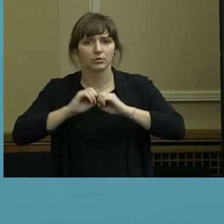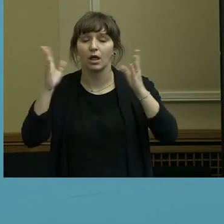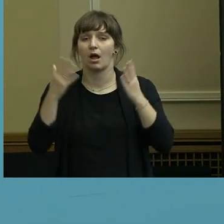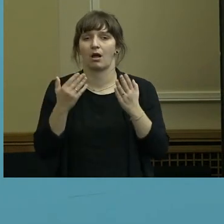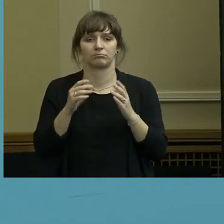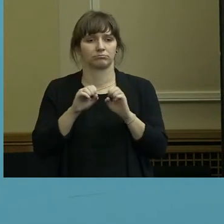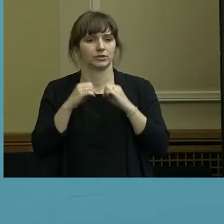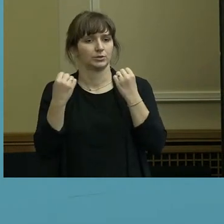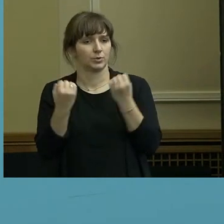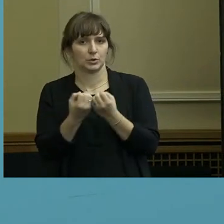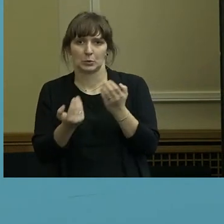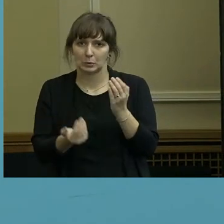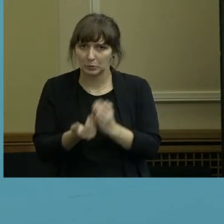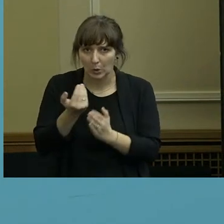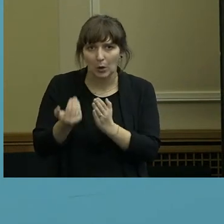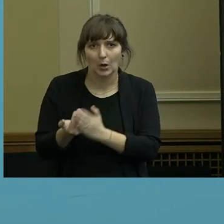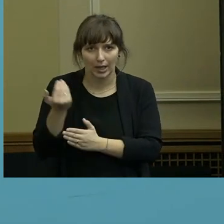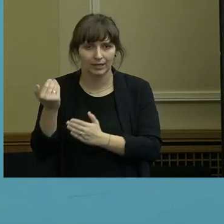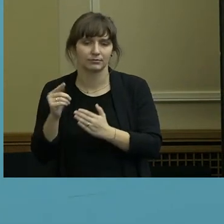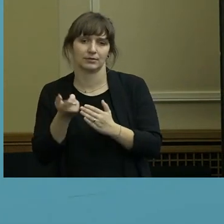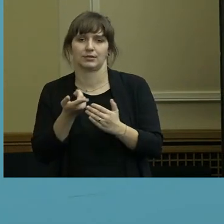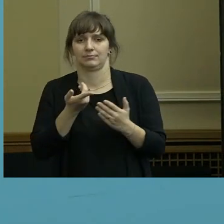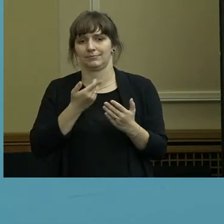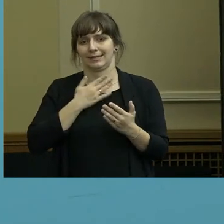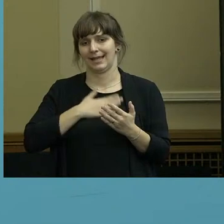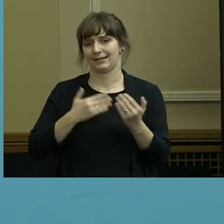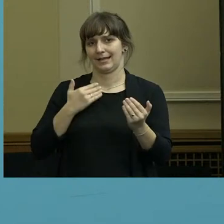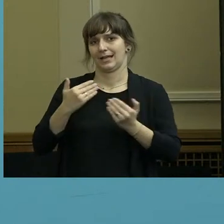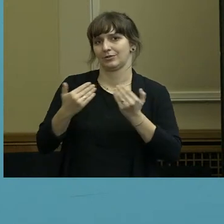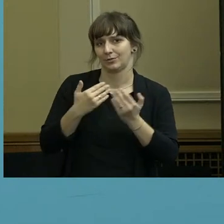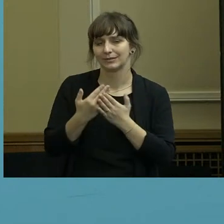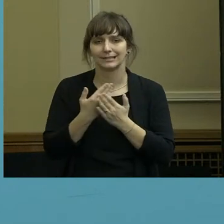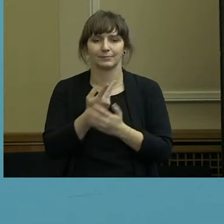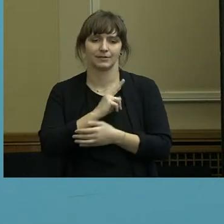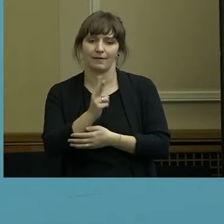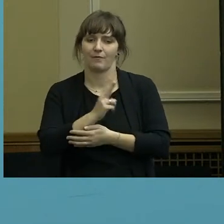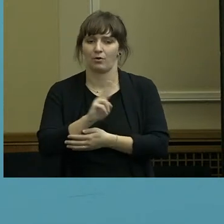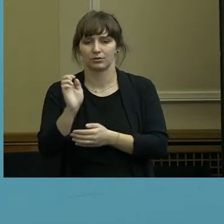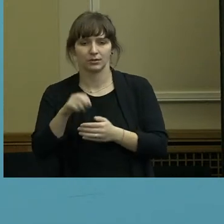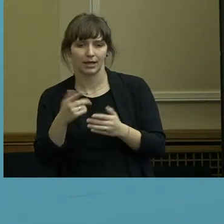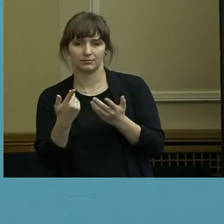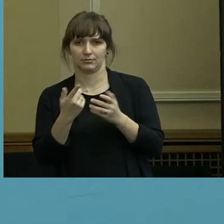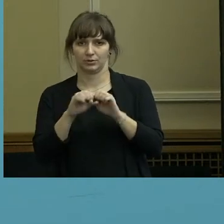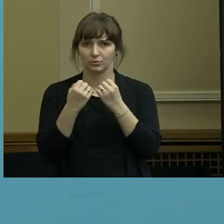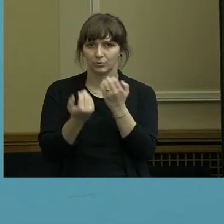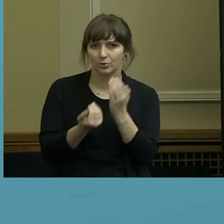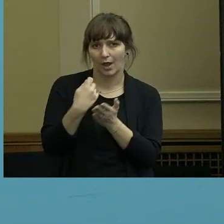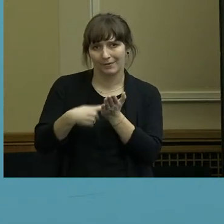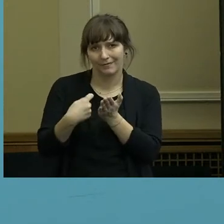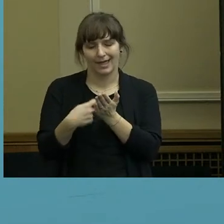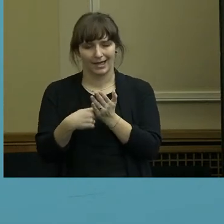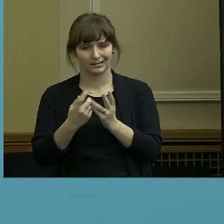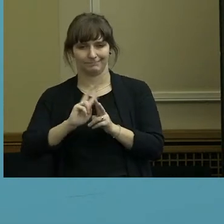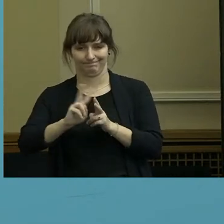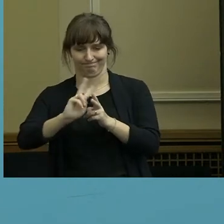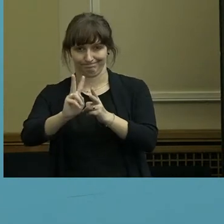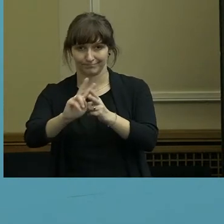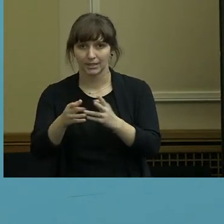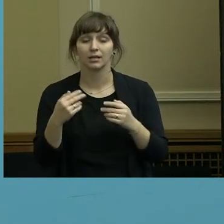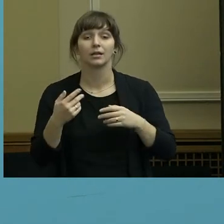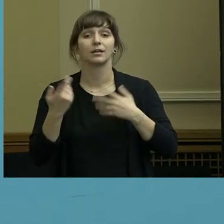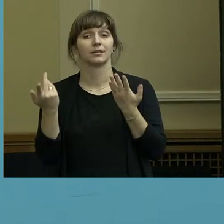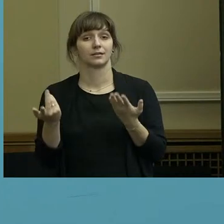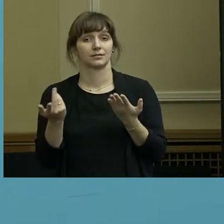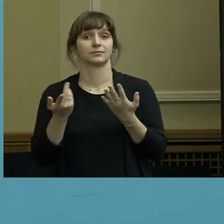versuchen will, auch darauf zu reagieren. Denn dieses Sperrstundenkonzept, das